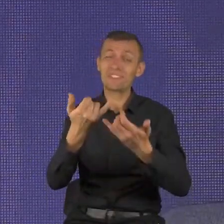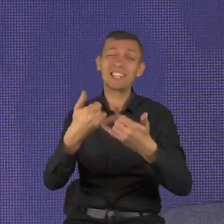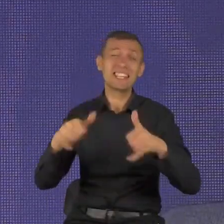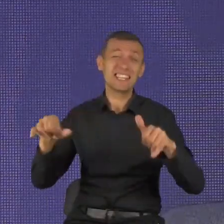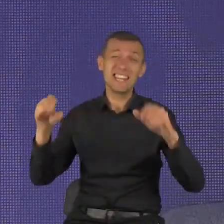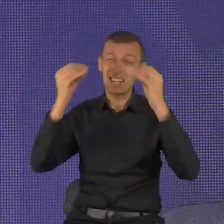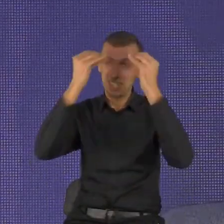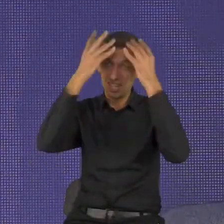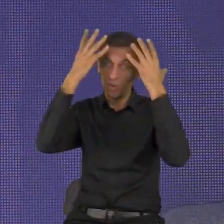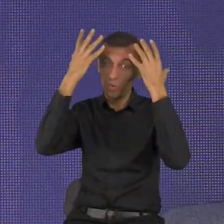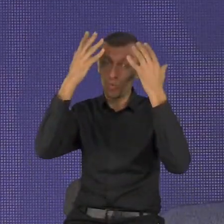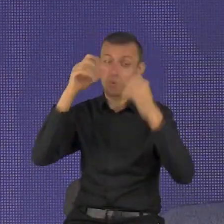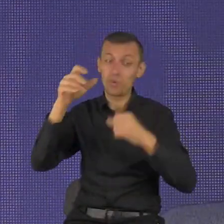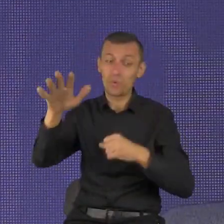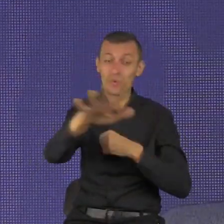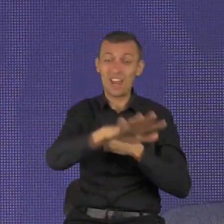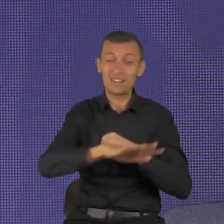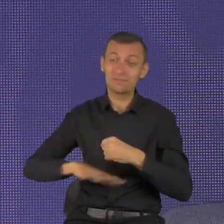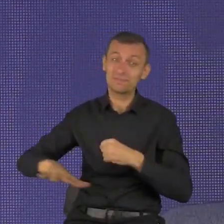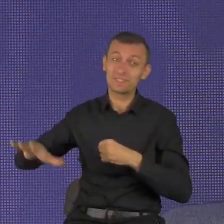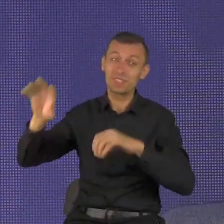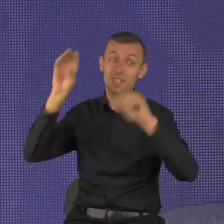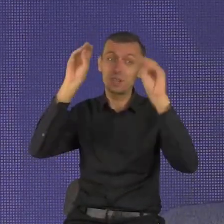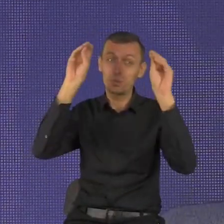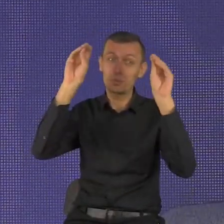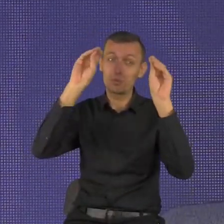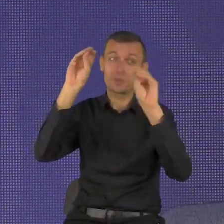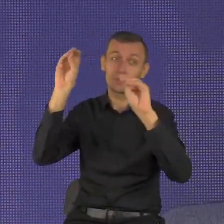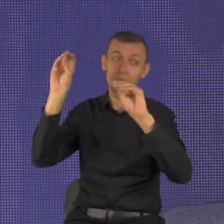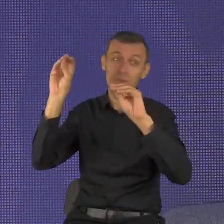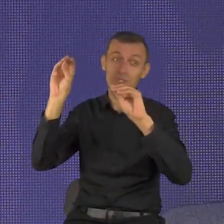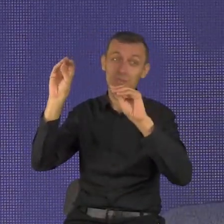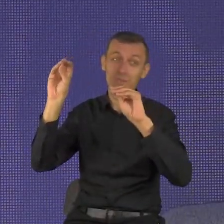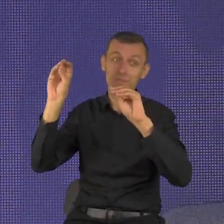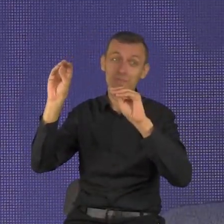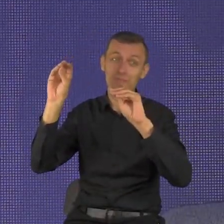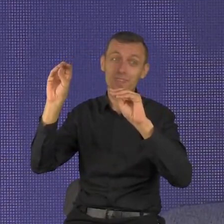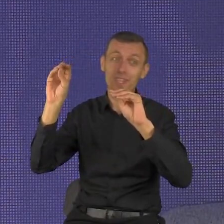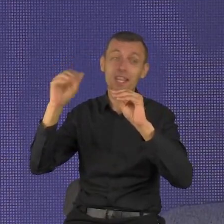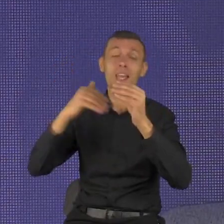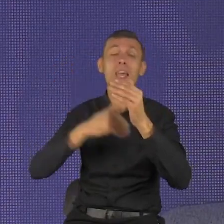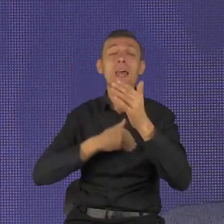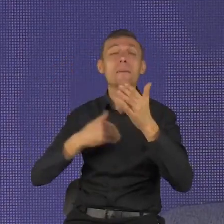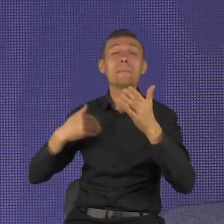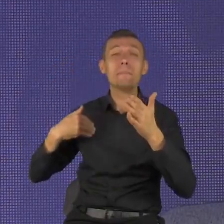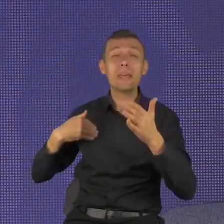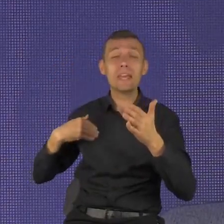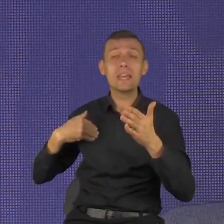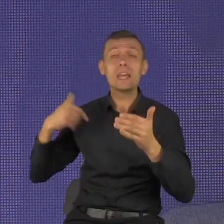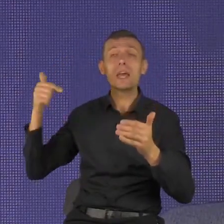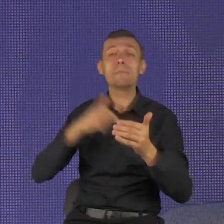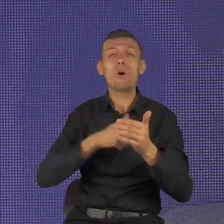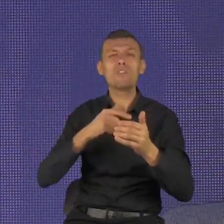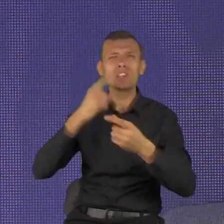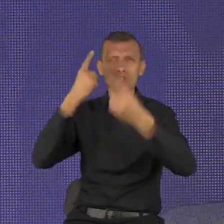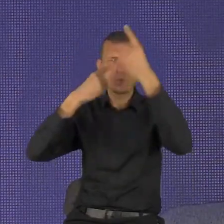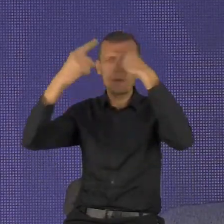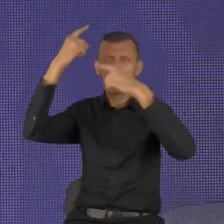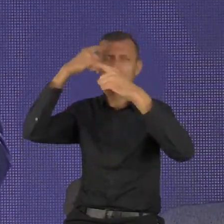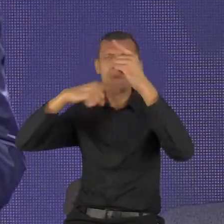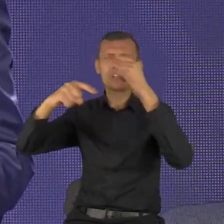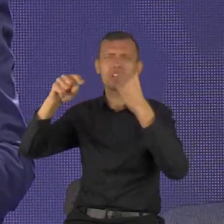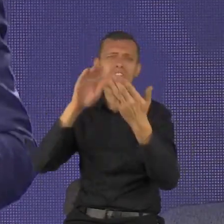Ale my nie musimy iść za tym, co nas uczy współczesna kultura. Musimy iść za tym, co nas uczy Boże Słowo. Bo jesteśmy